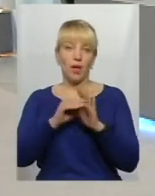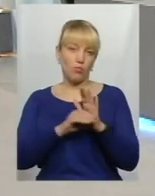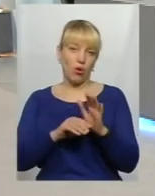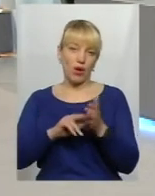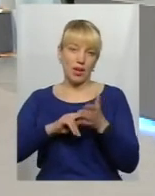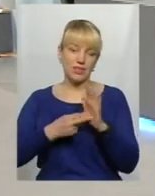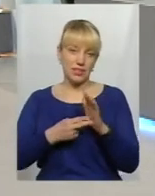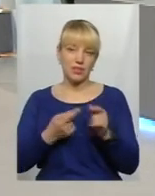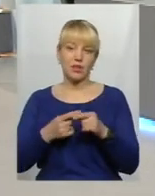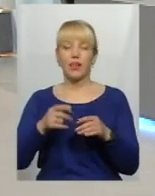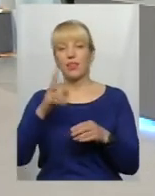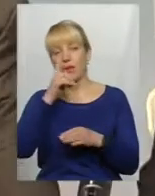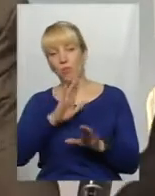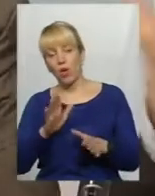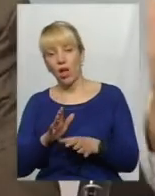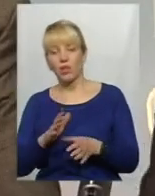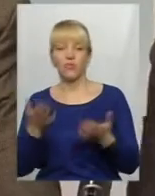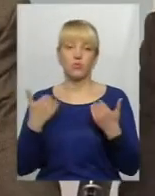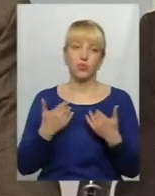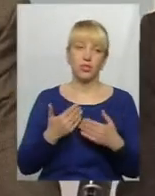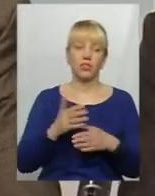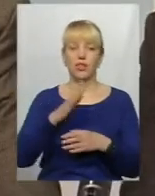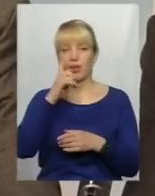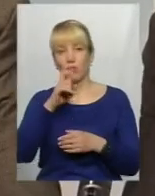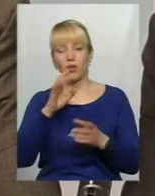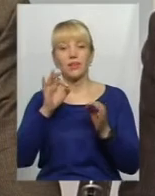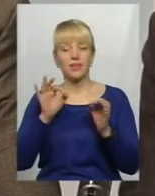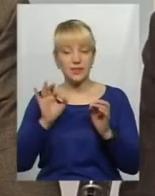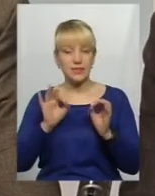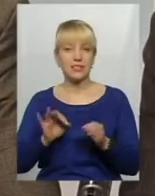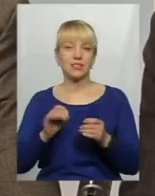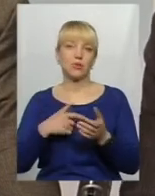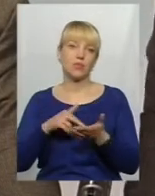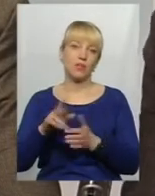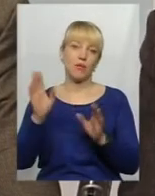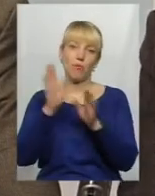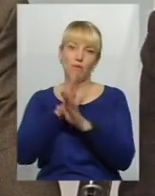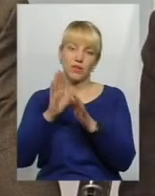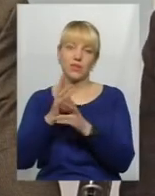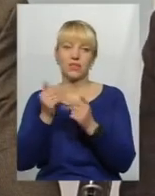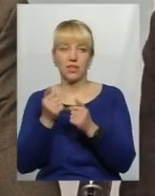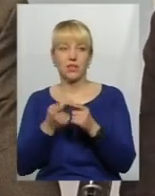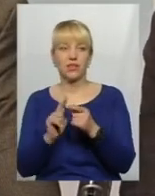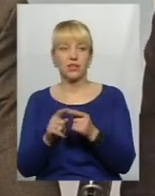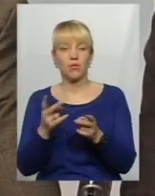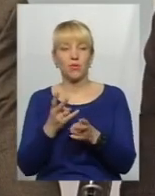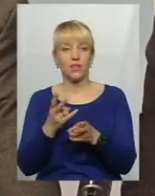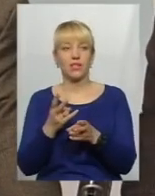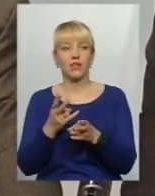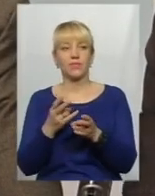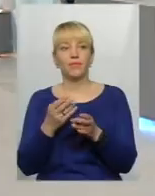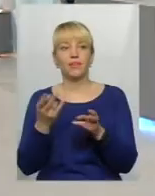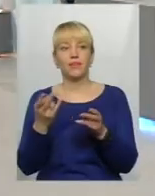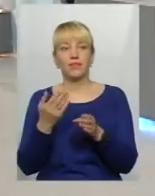Непогано б відпочити, непогано б там, дійсно, пробуджується весна, піти подихати повітрям. на це потрібно, мабуть,